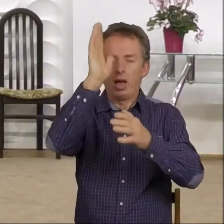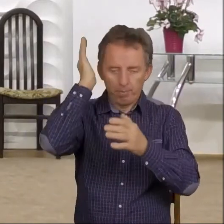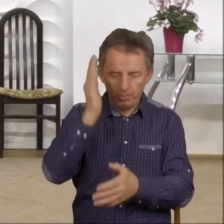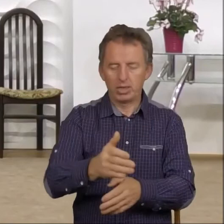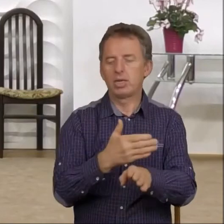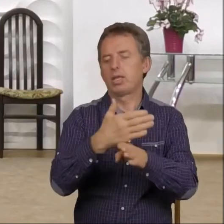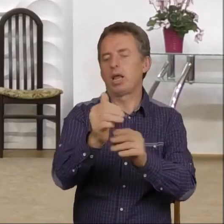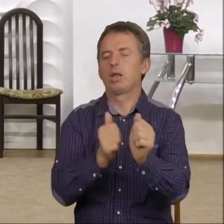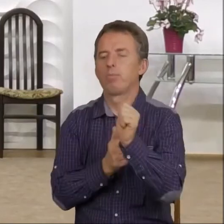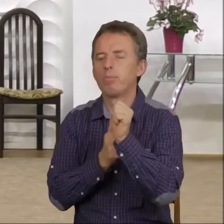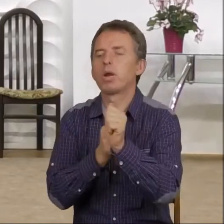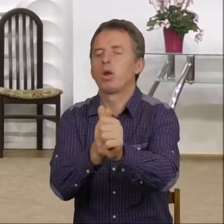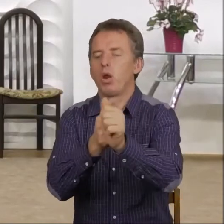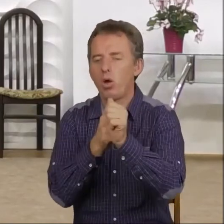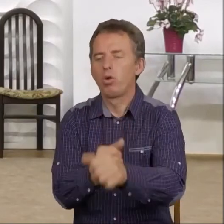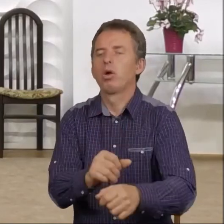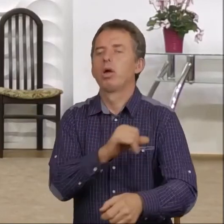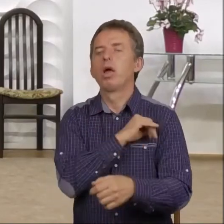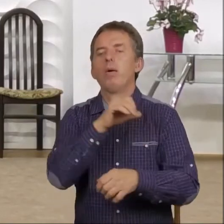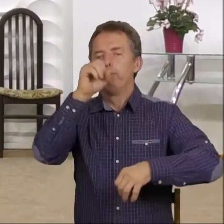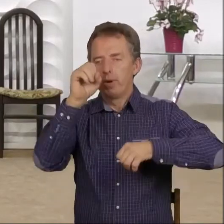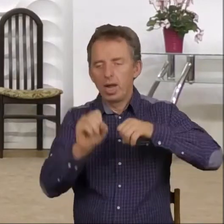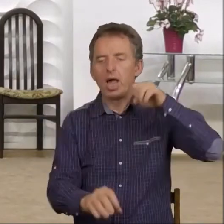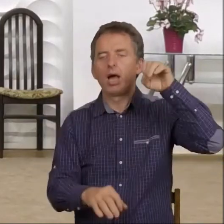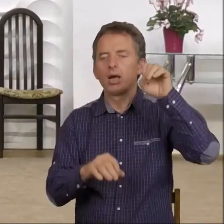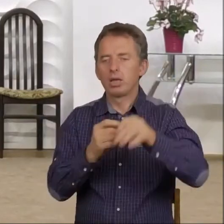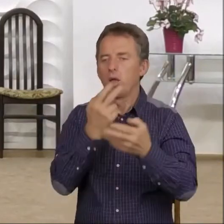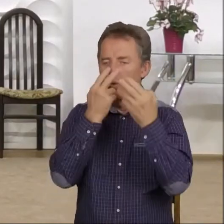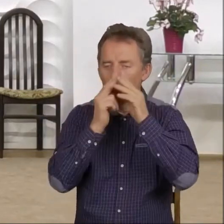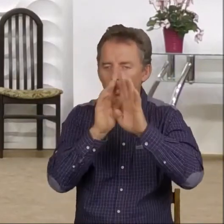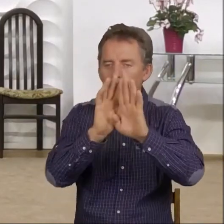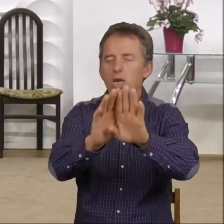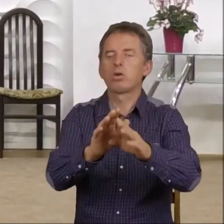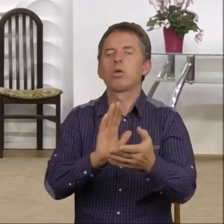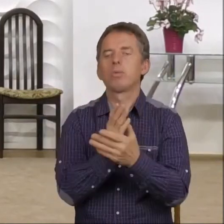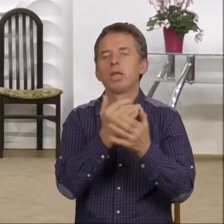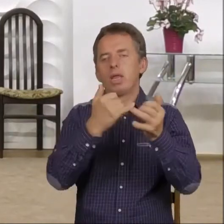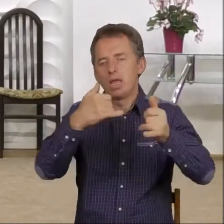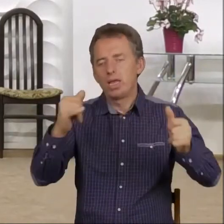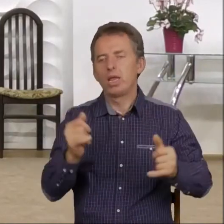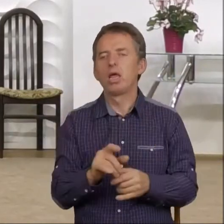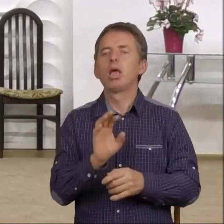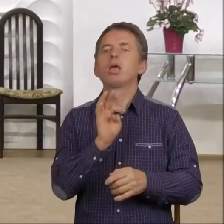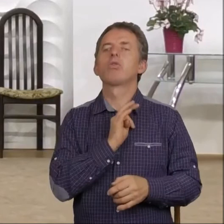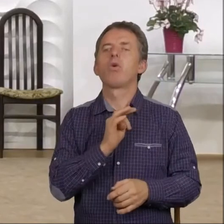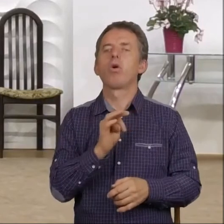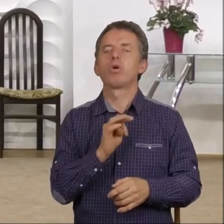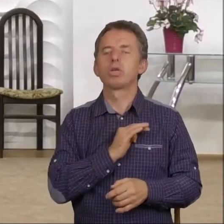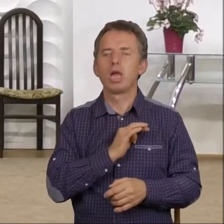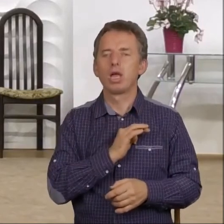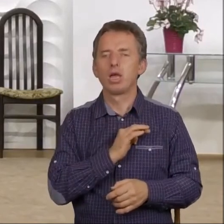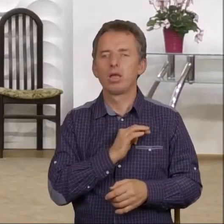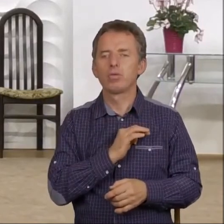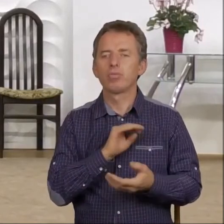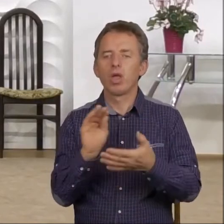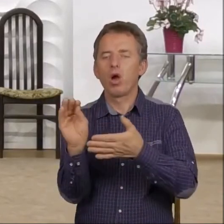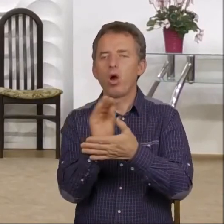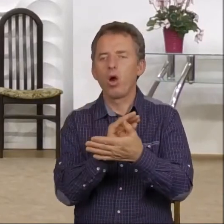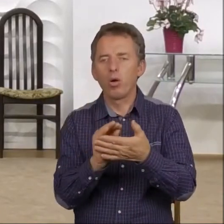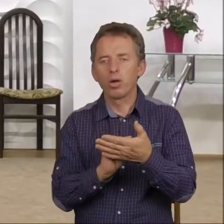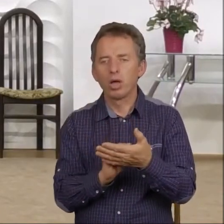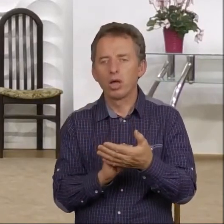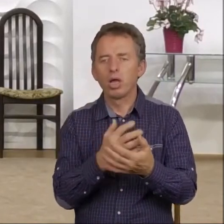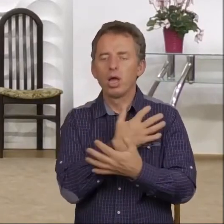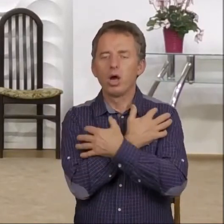I plagi ukazują m.in. w swoim opisie ten